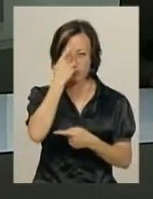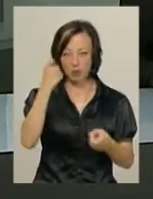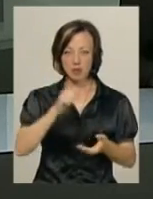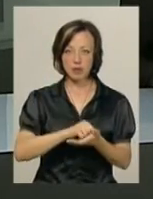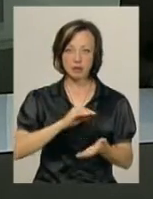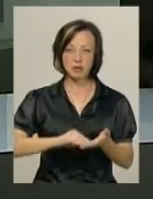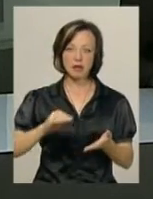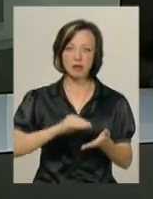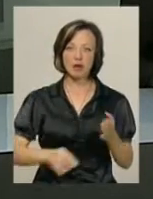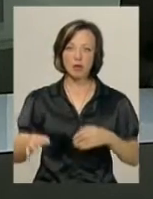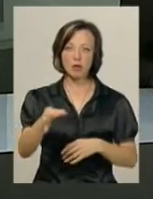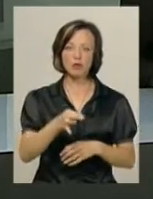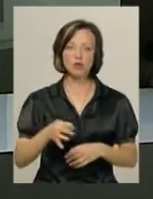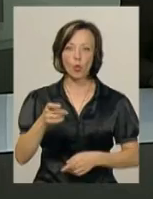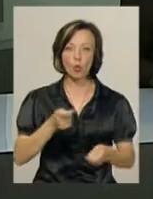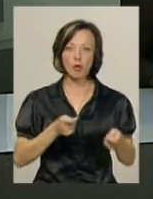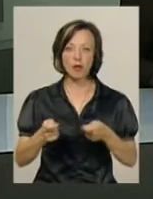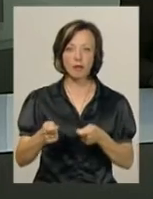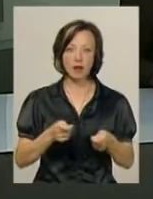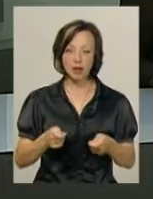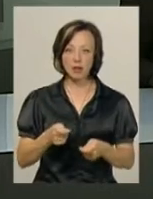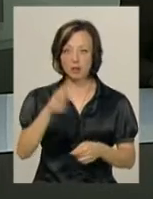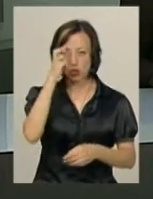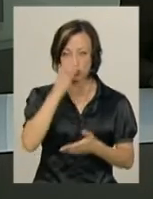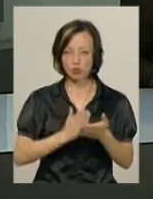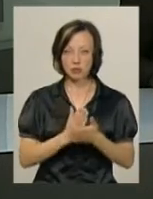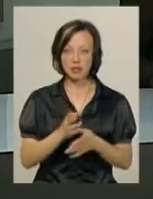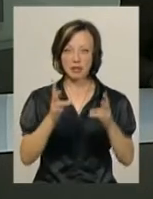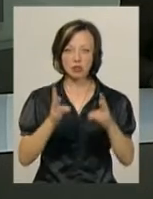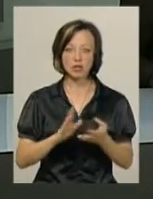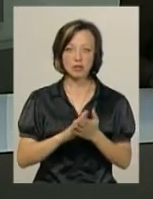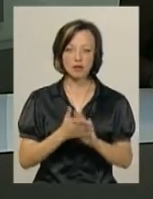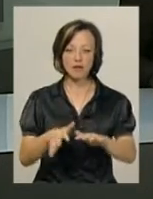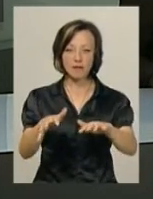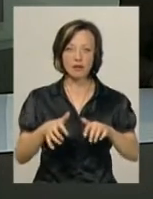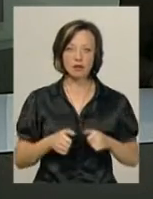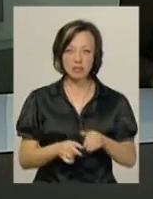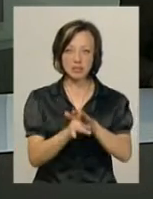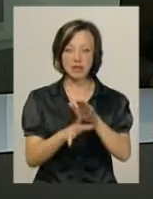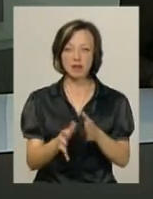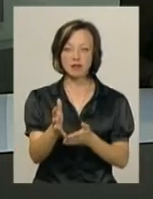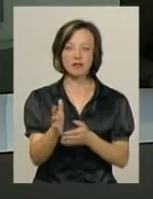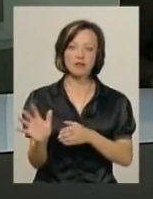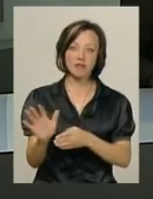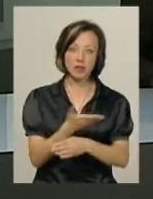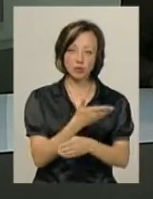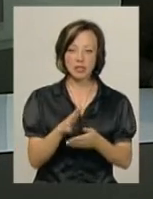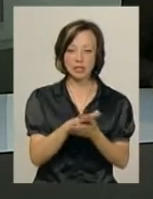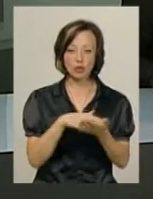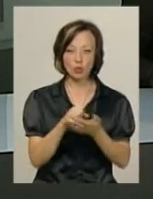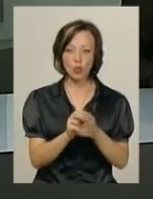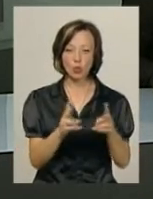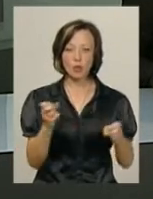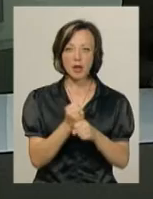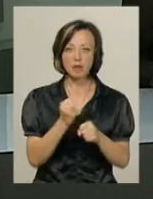пресекретар обласного управління Держслужби з надзвичайних ситуацій Андрій Козак. Вилучений снаряд вилучили та знишкодили. Про тих, хто